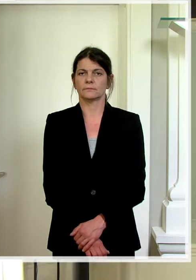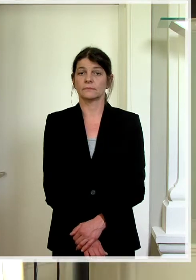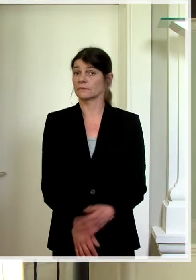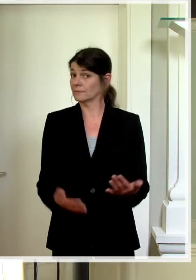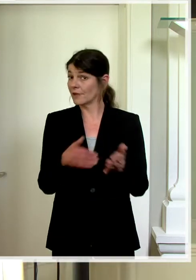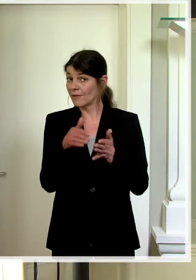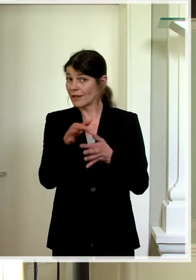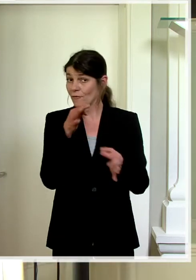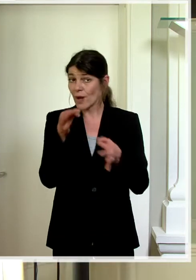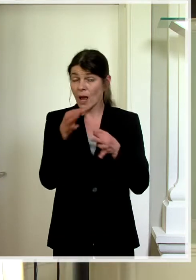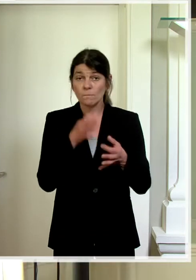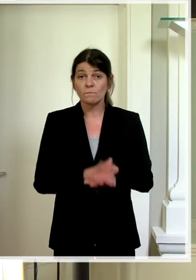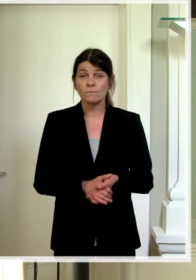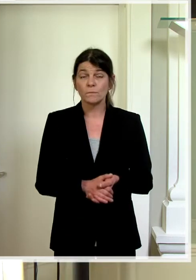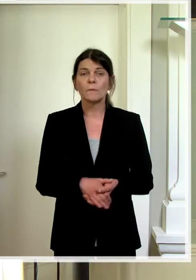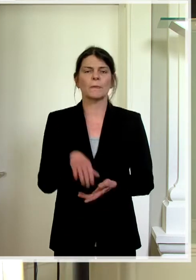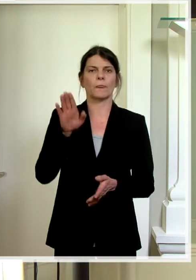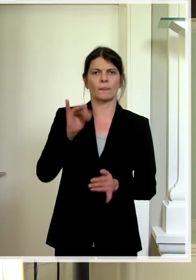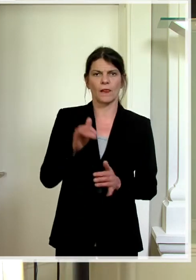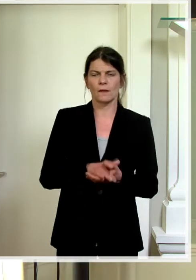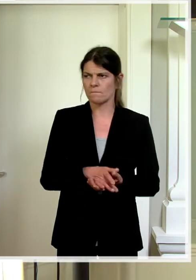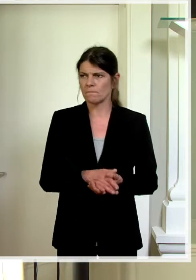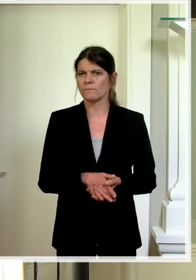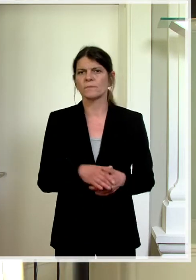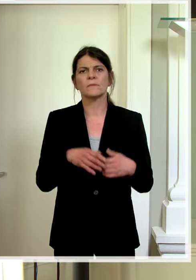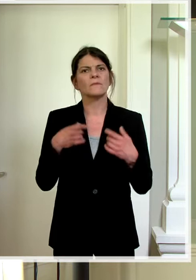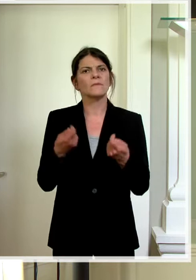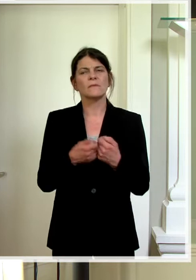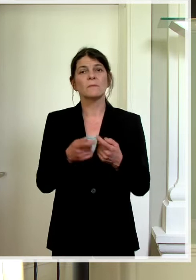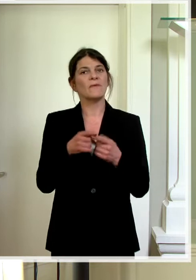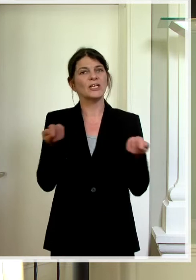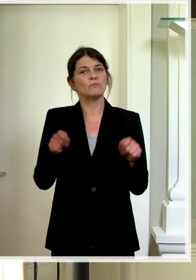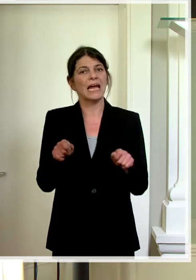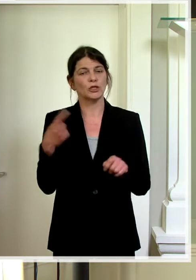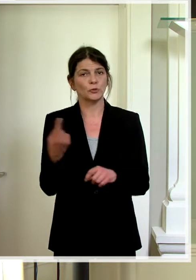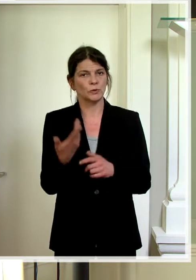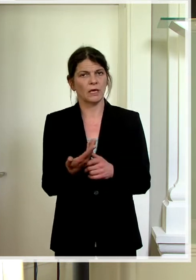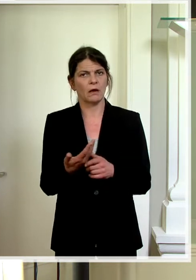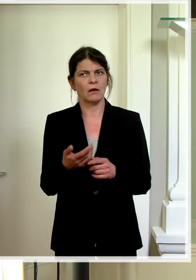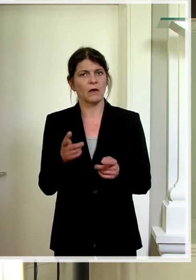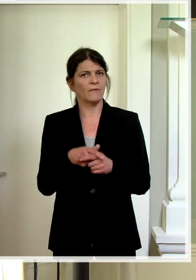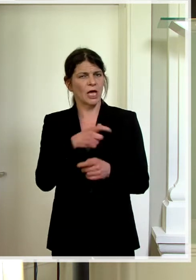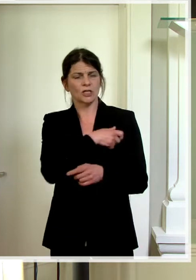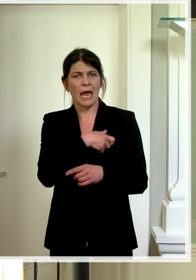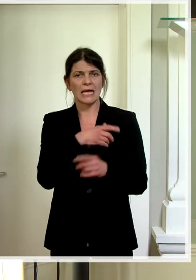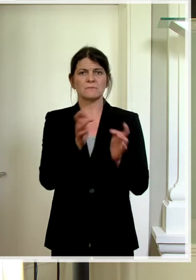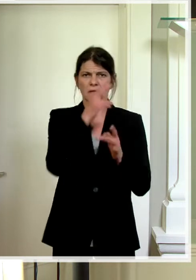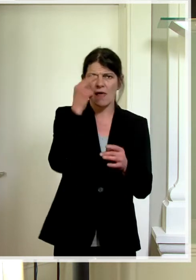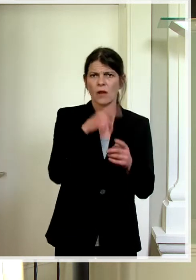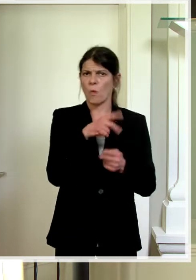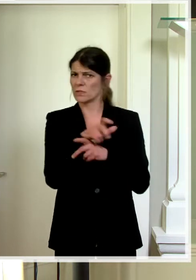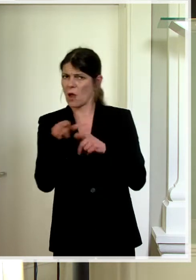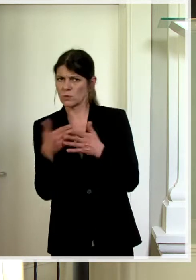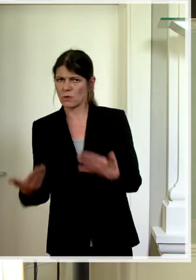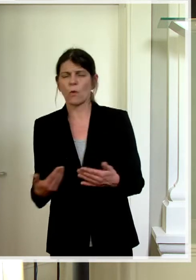Weitere Fragen? Gibt es für die Gastronomie eine Sperrstunde? Wird es in der Schweiz um Mitternacht oder in Österreich um 1 Uhr?